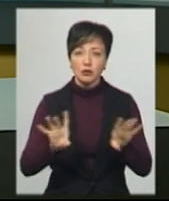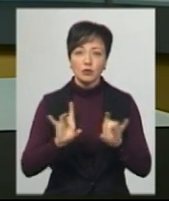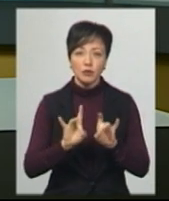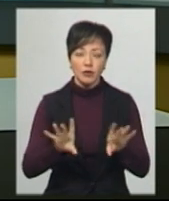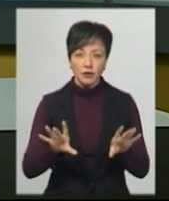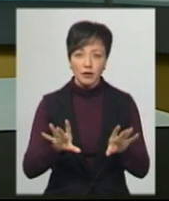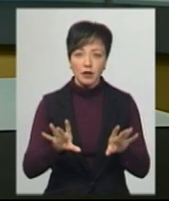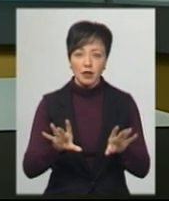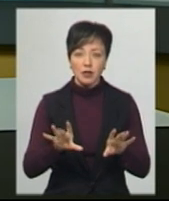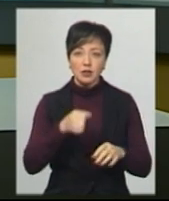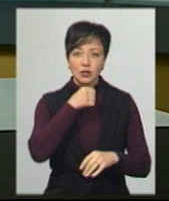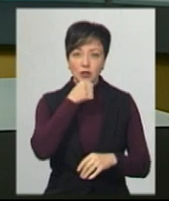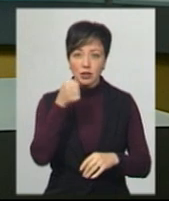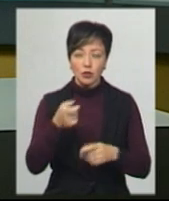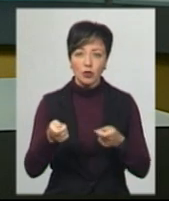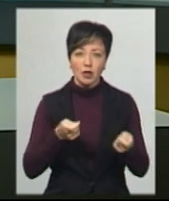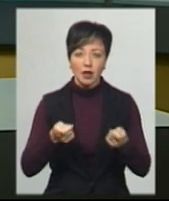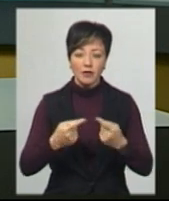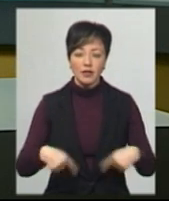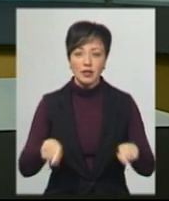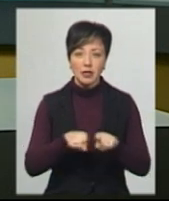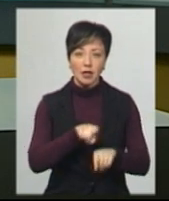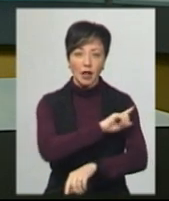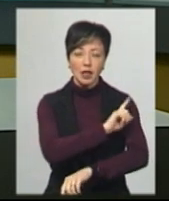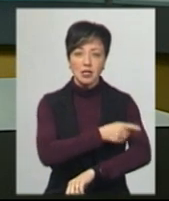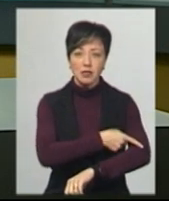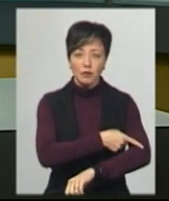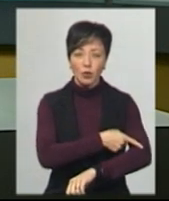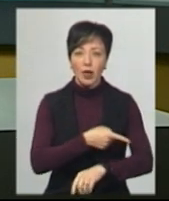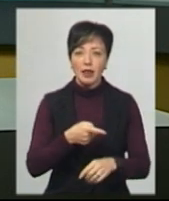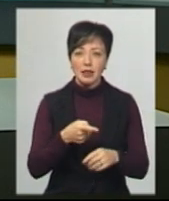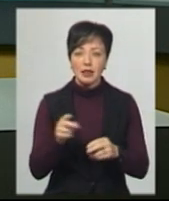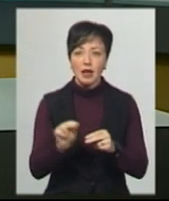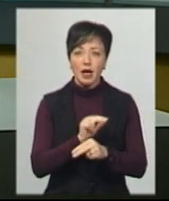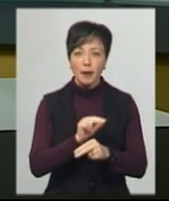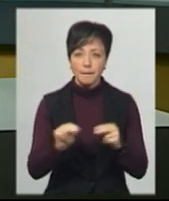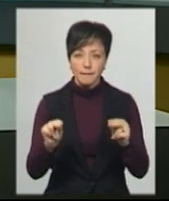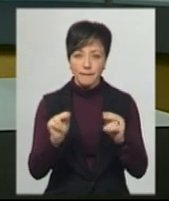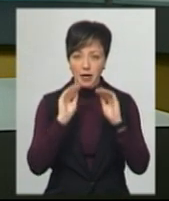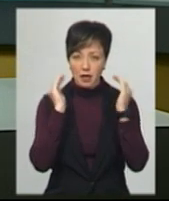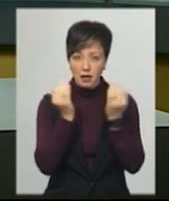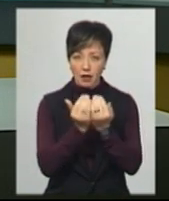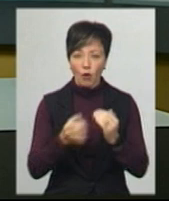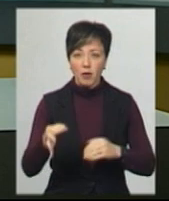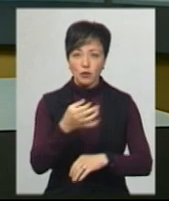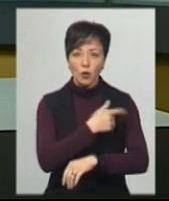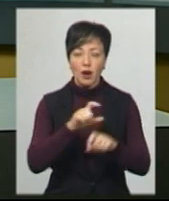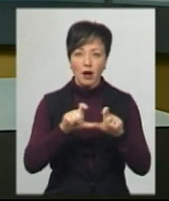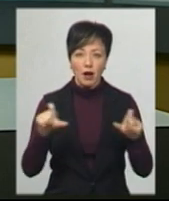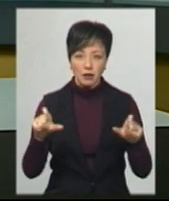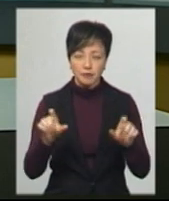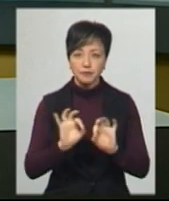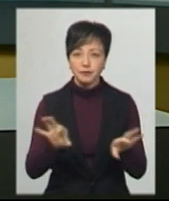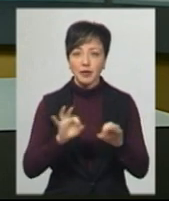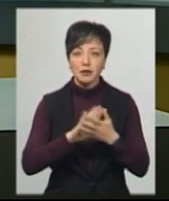Суспільного сказав старший ординатор відділення інтенсивної терапії Хмельницької обласної лікарні Костянтин Креньов. За його